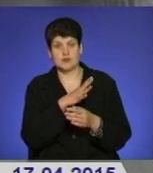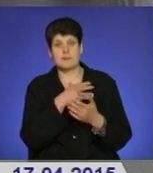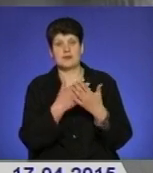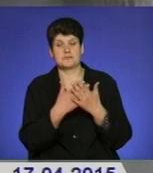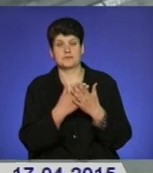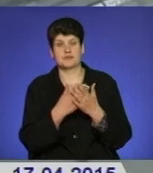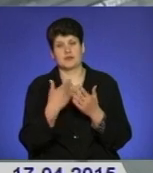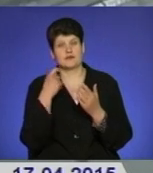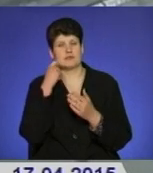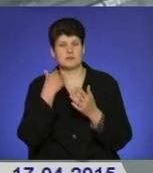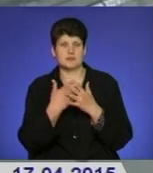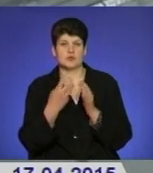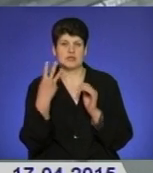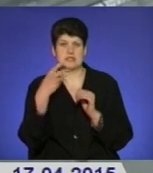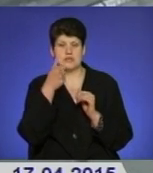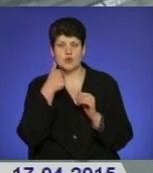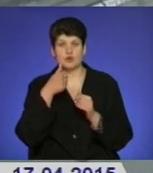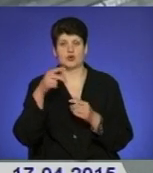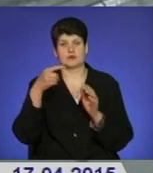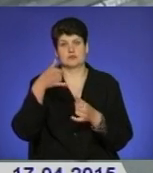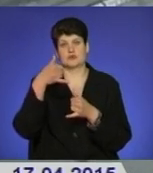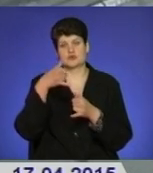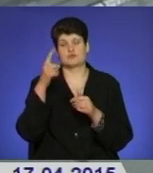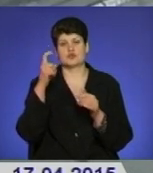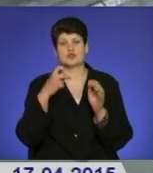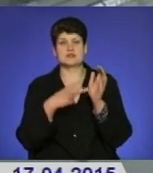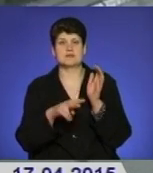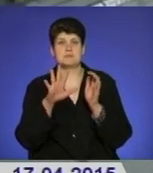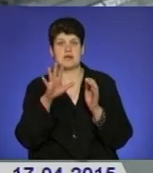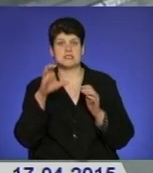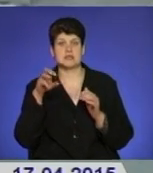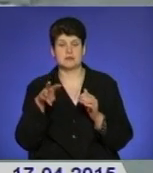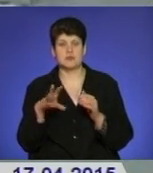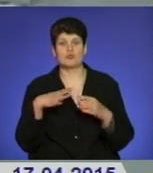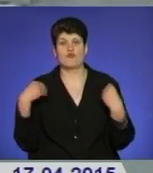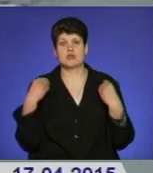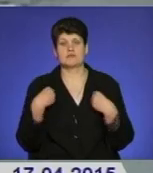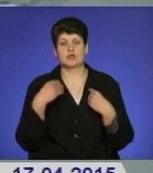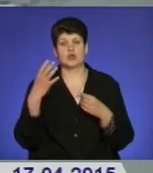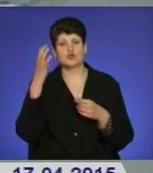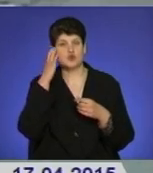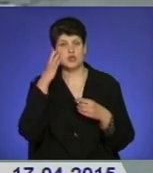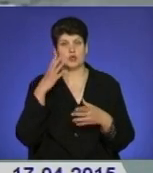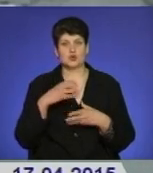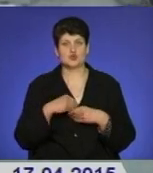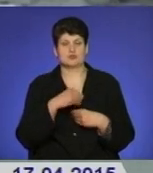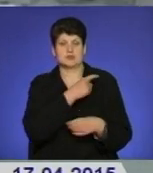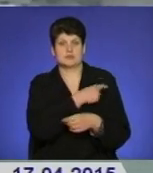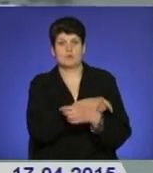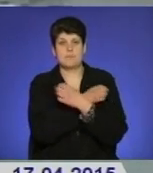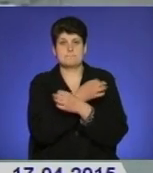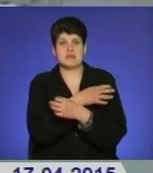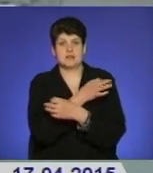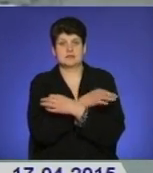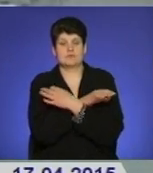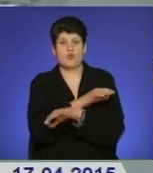розшукуваного, вік близько 30 років, на зріст 170-175 сантиметрів. Був одягнений у чорний спортивний костюм з білими смугами на штанах та світлу